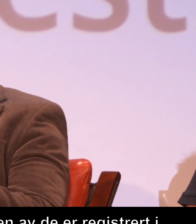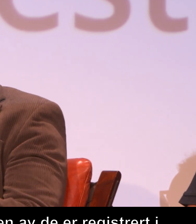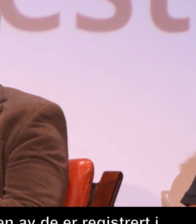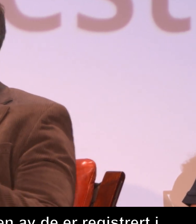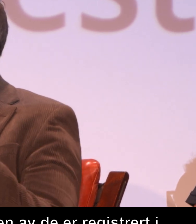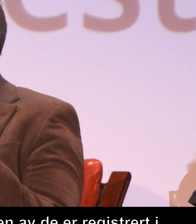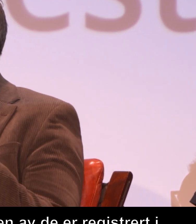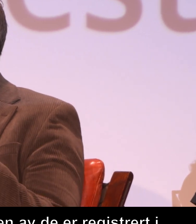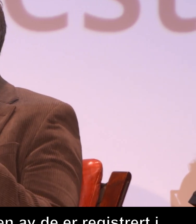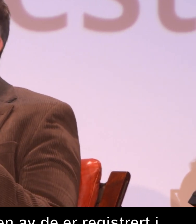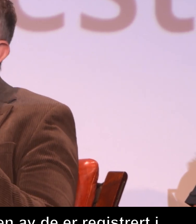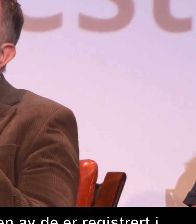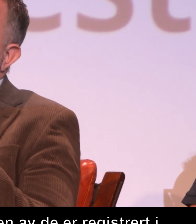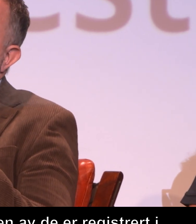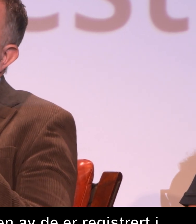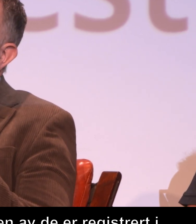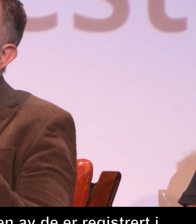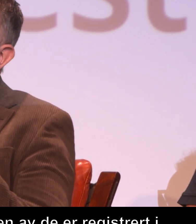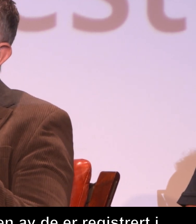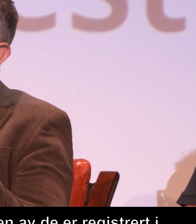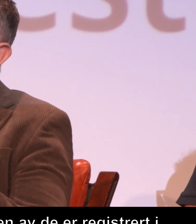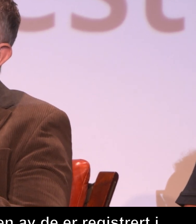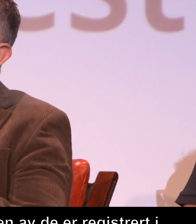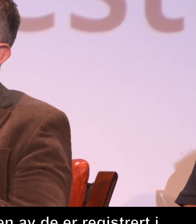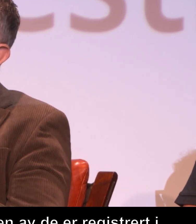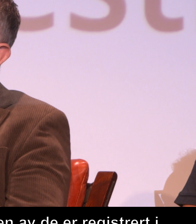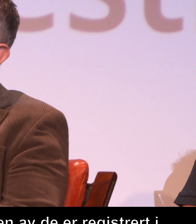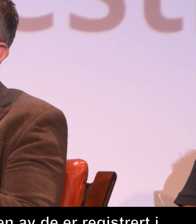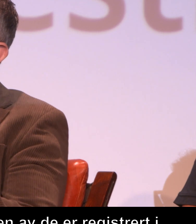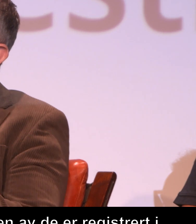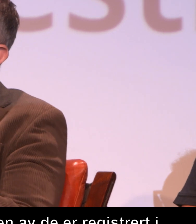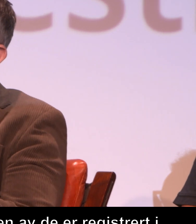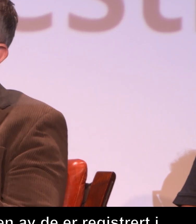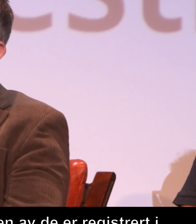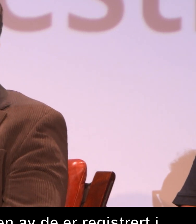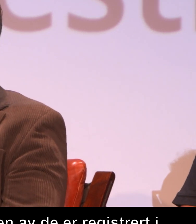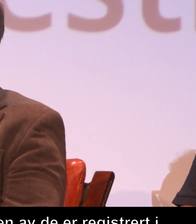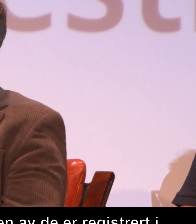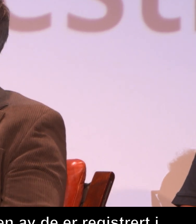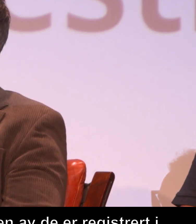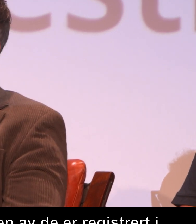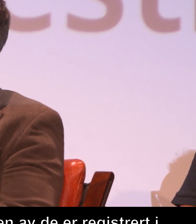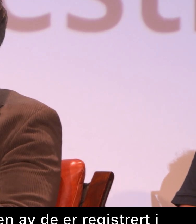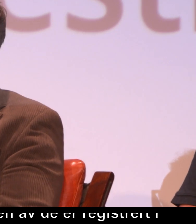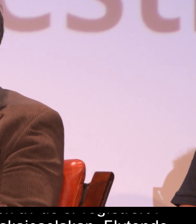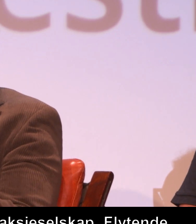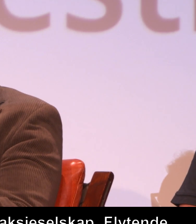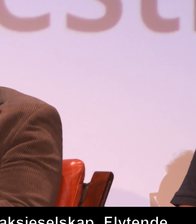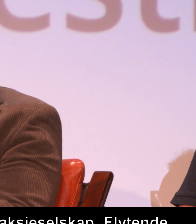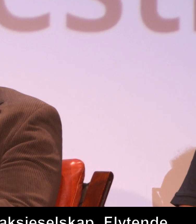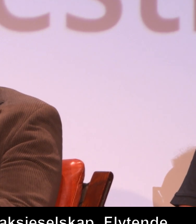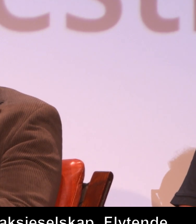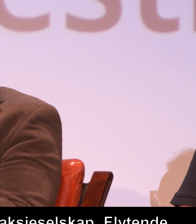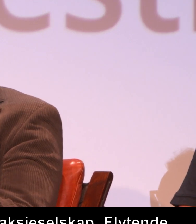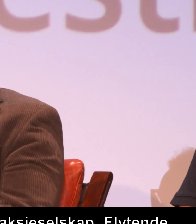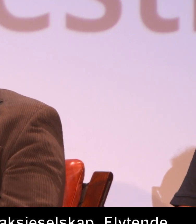at det er veldig flytende grenser. Man kan godt ha private virksomheter som også er vedtekstfestet i ideelle non-profit